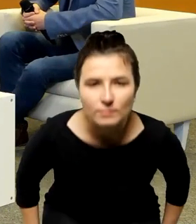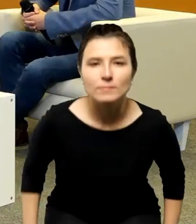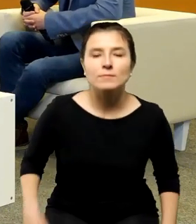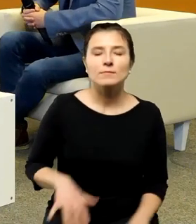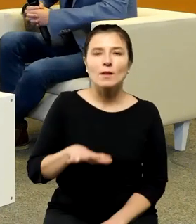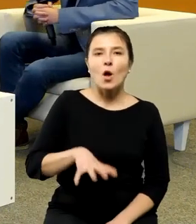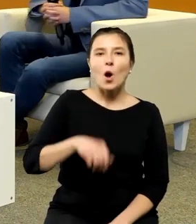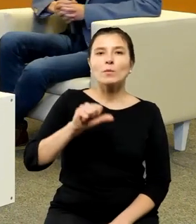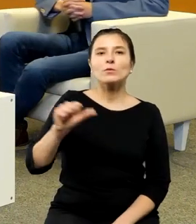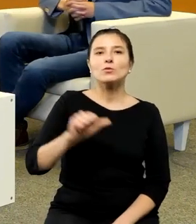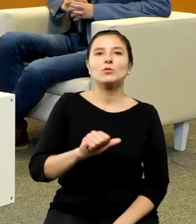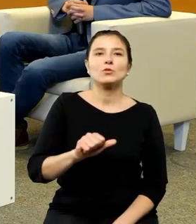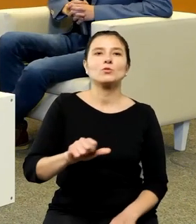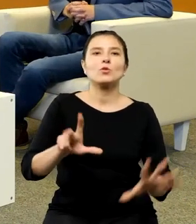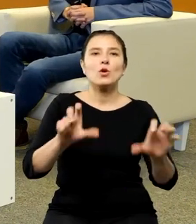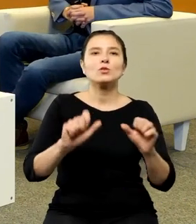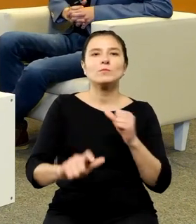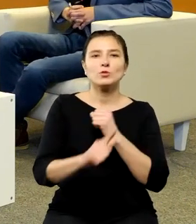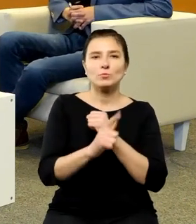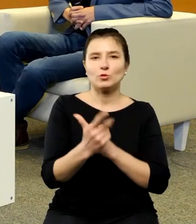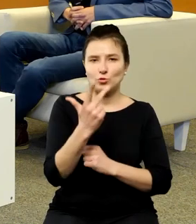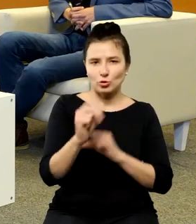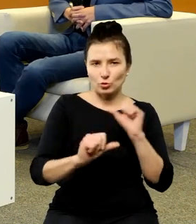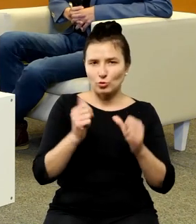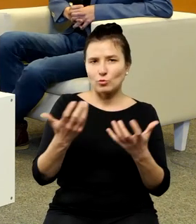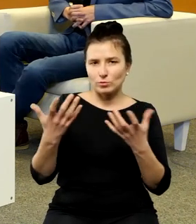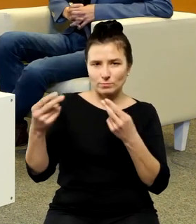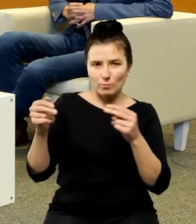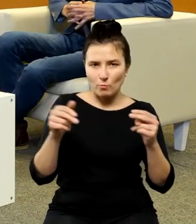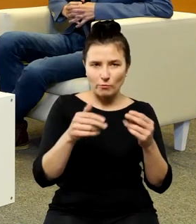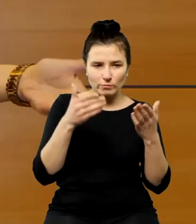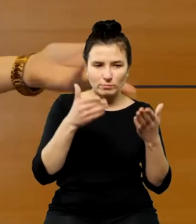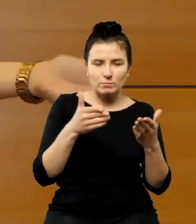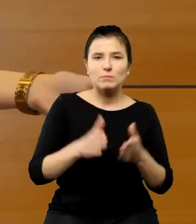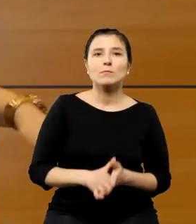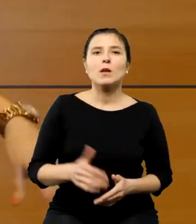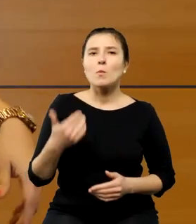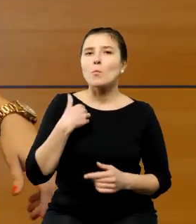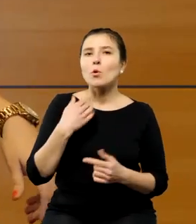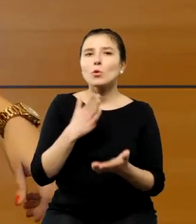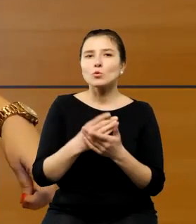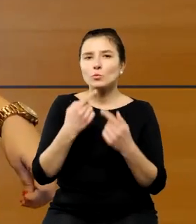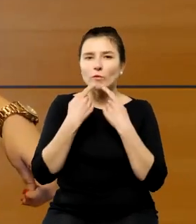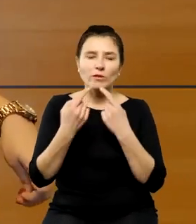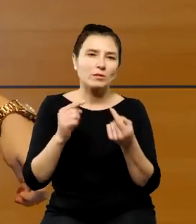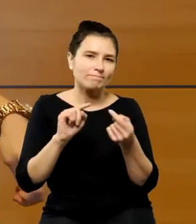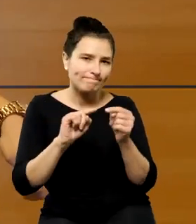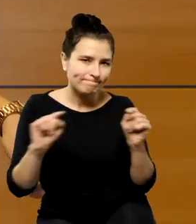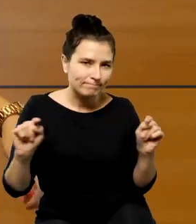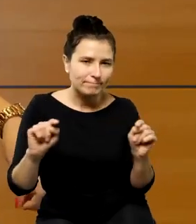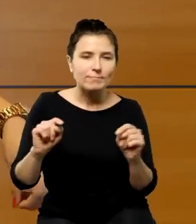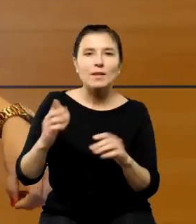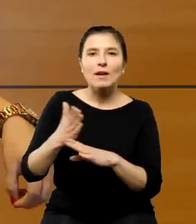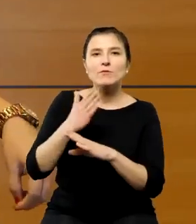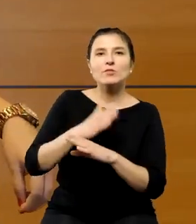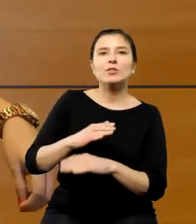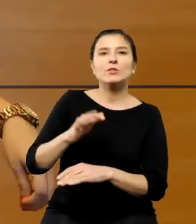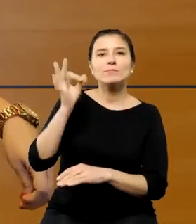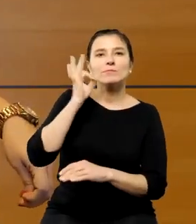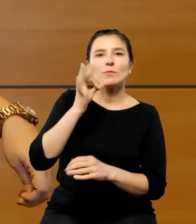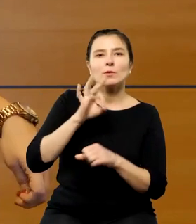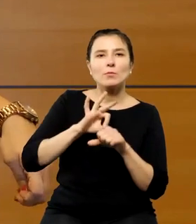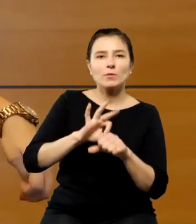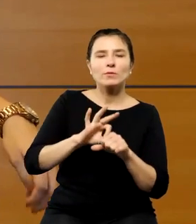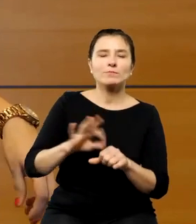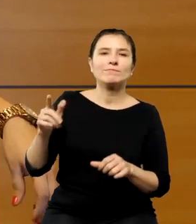tutaj też to padło dzisiaj czyli to powiedzenie powiedzonko jak mówiła prowadząca wstrzymał